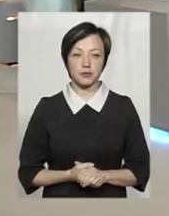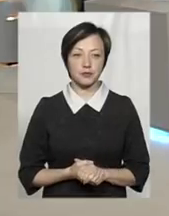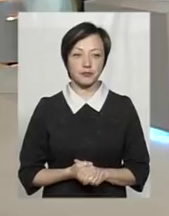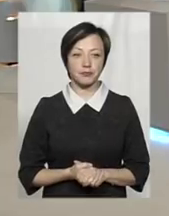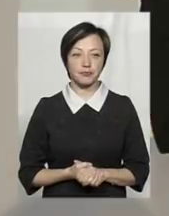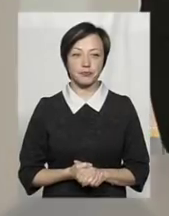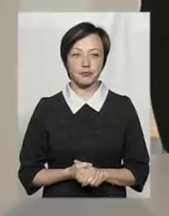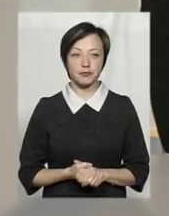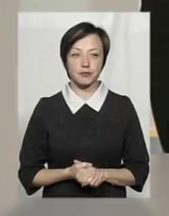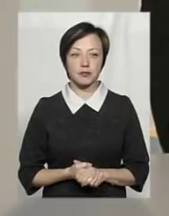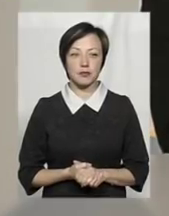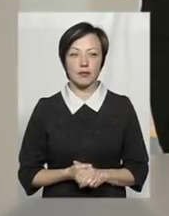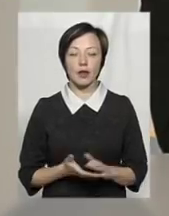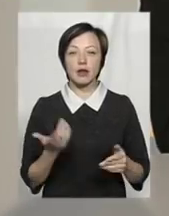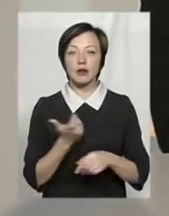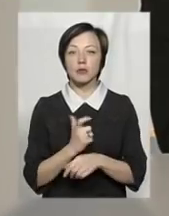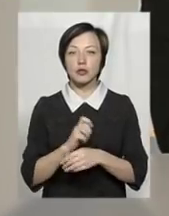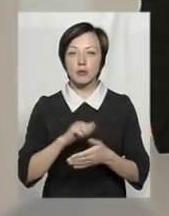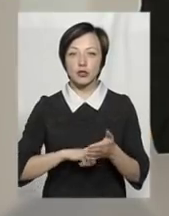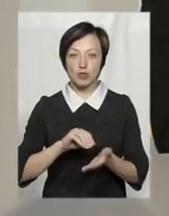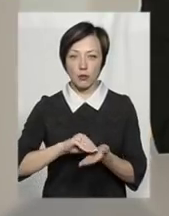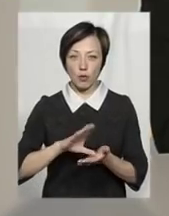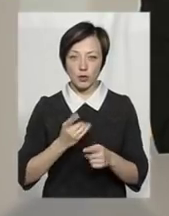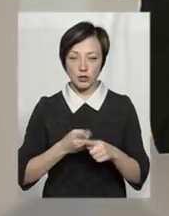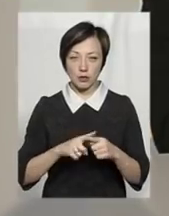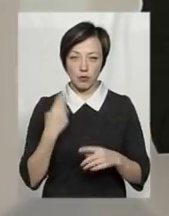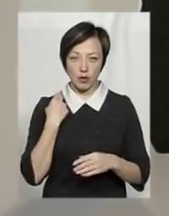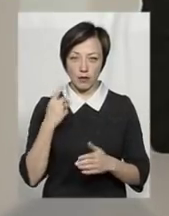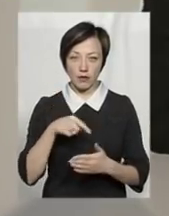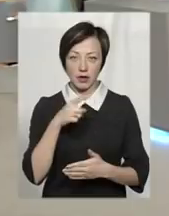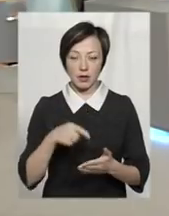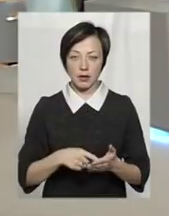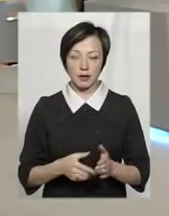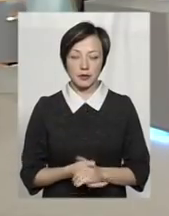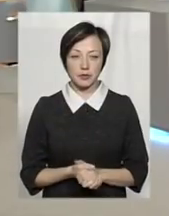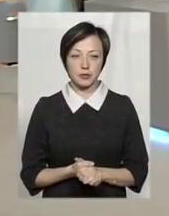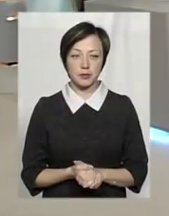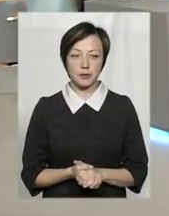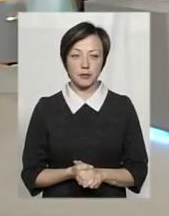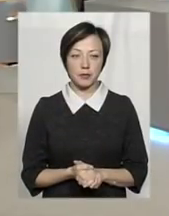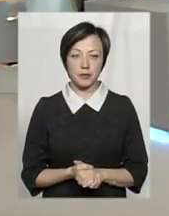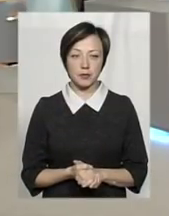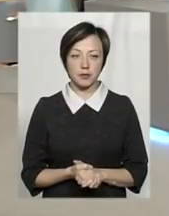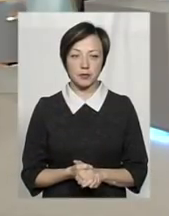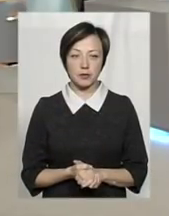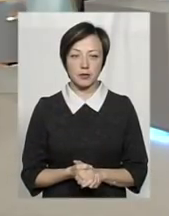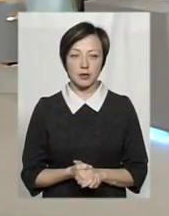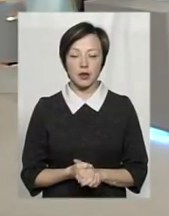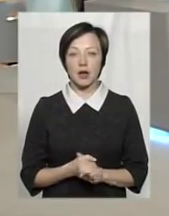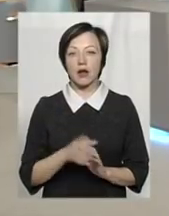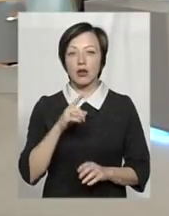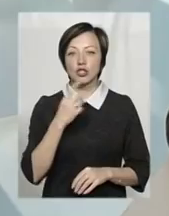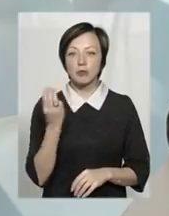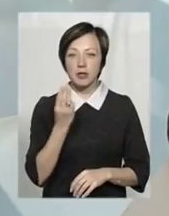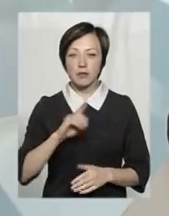Яка ж найбільша причина накопичення цих боргів? За інформацією, як говорить Шепетівська міська